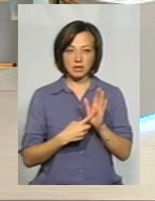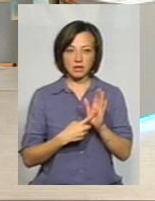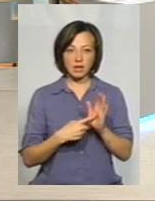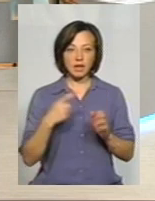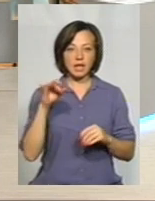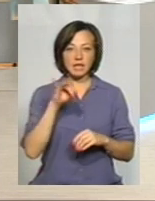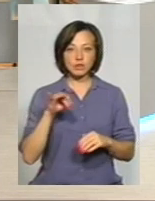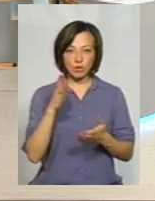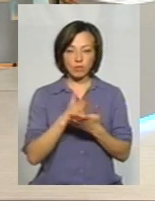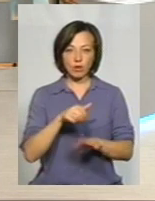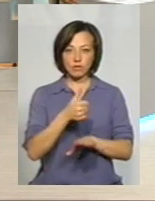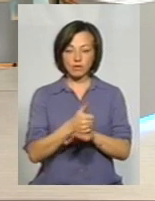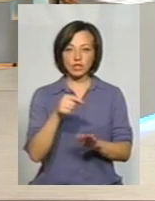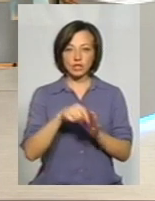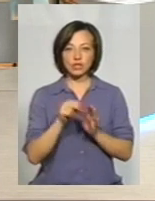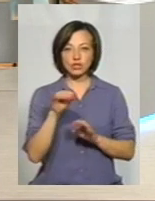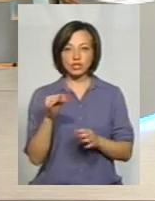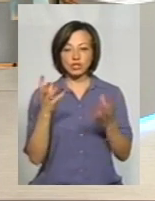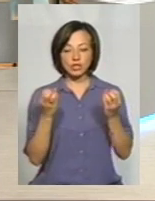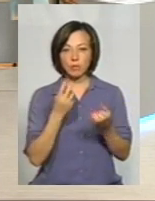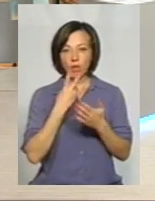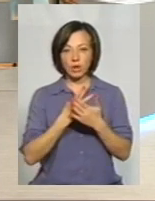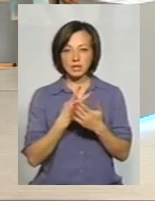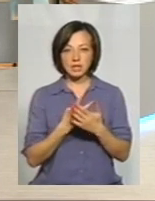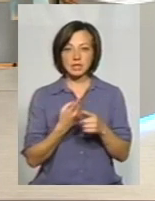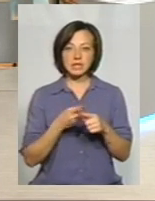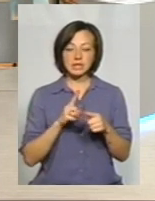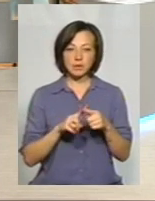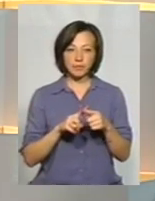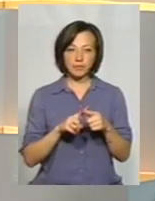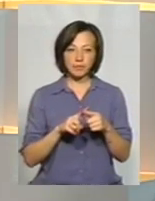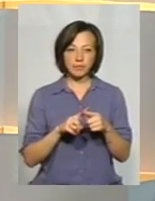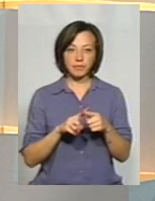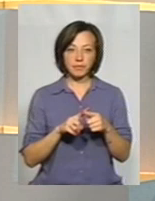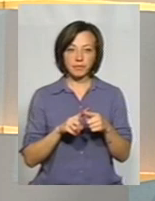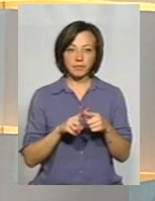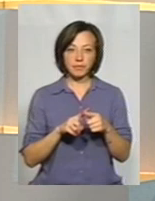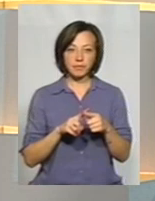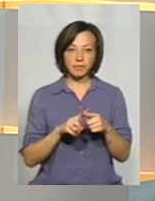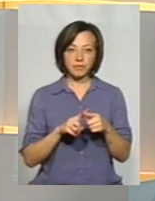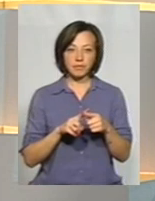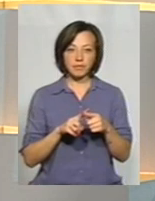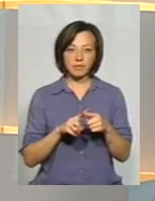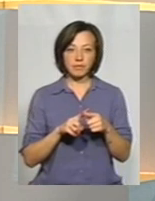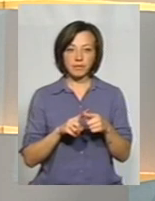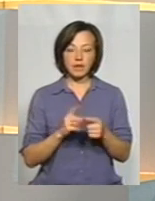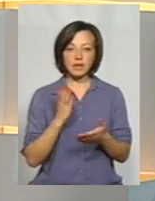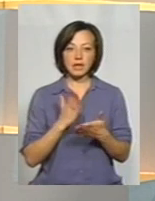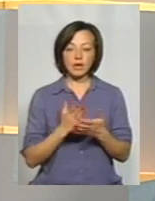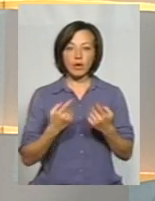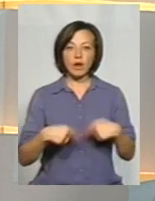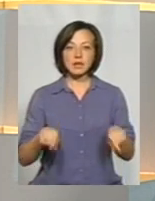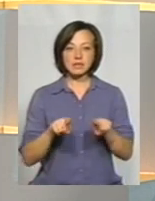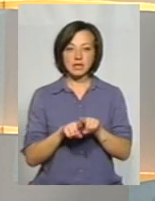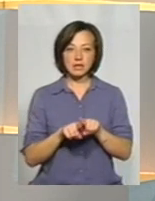історія має основне значення, чи ще якісь показники? Ні, це має на увазі, що є організація,